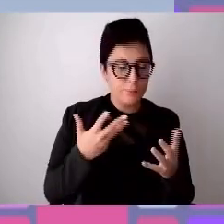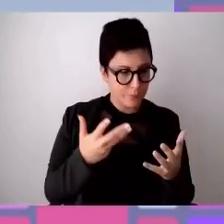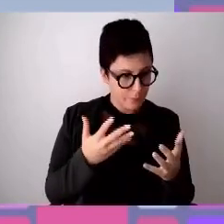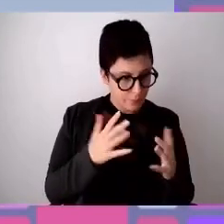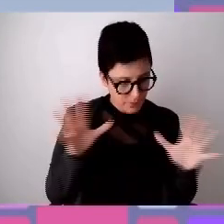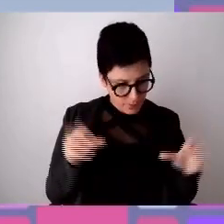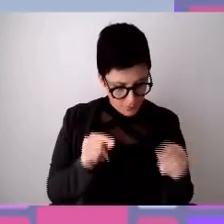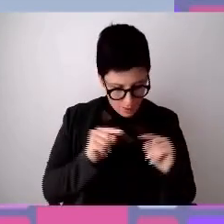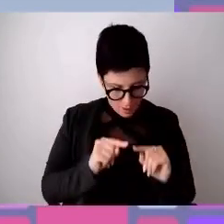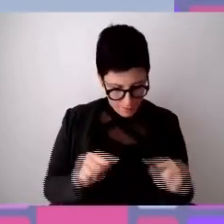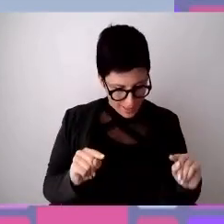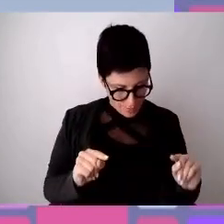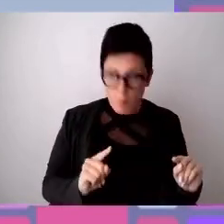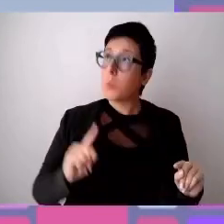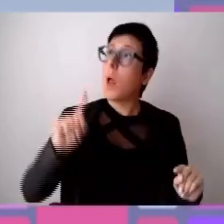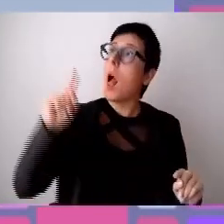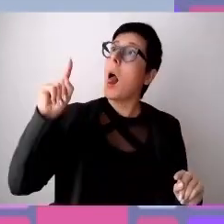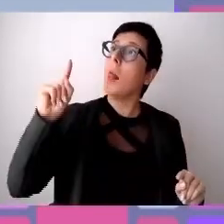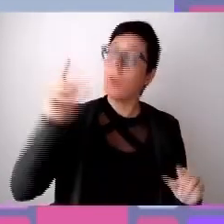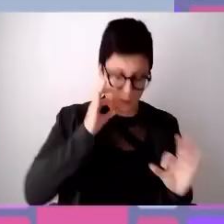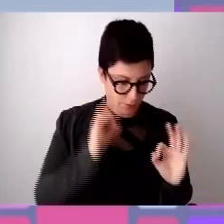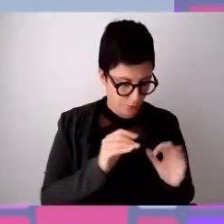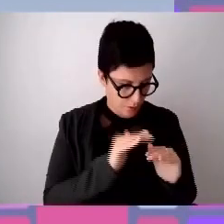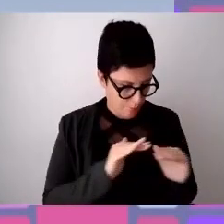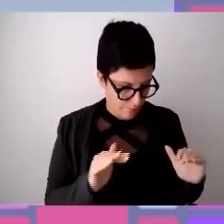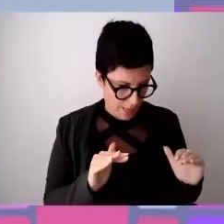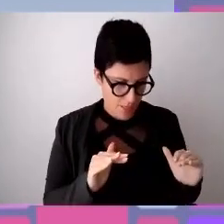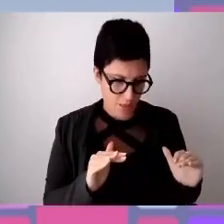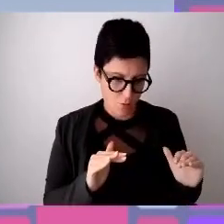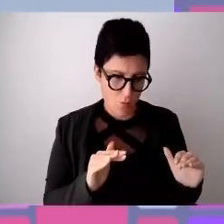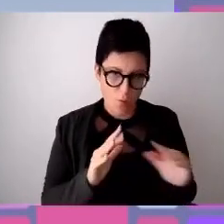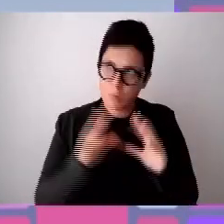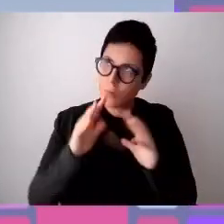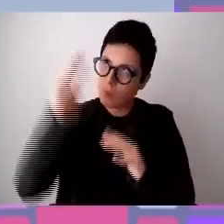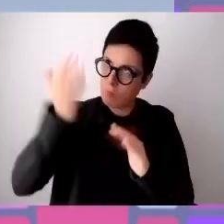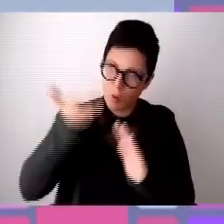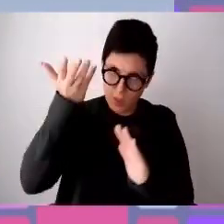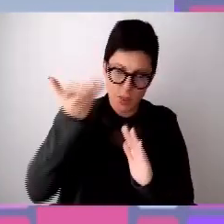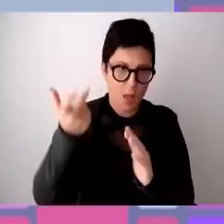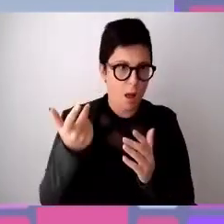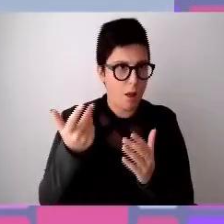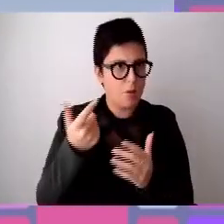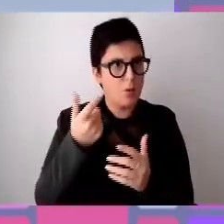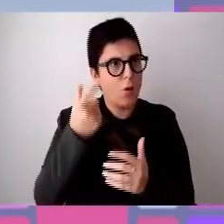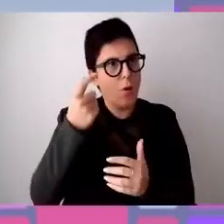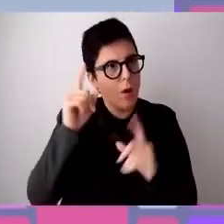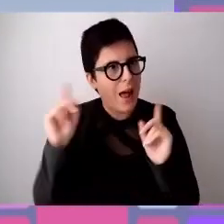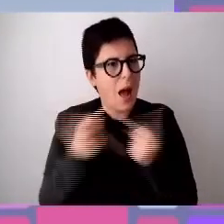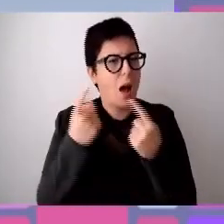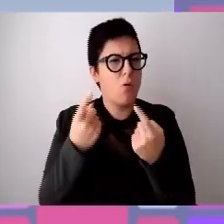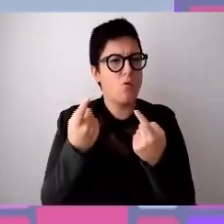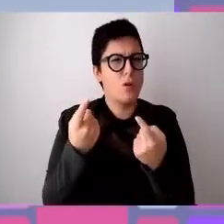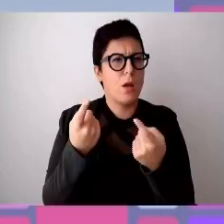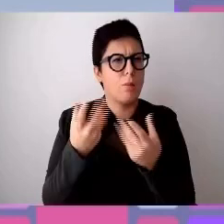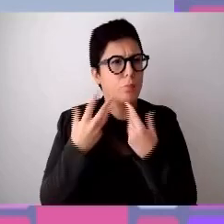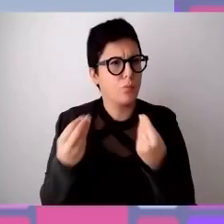basso e dall'alto quindi inserendo sia persone di alto potenziale di alto profile portatrici di una